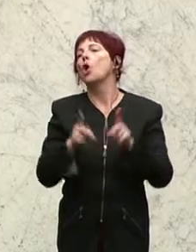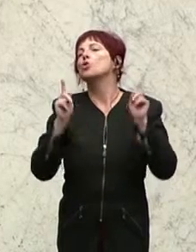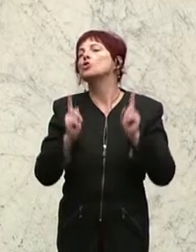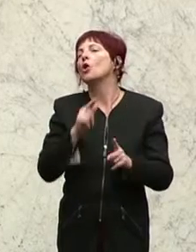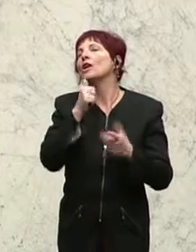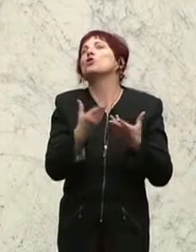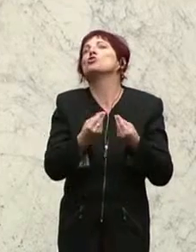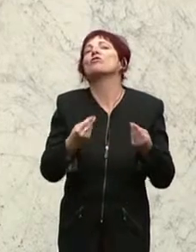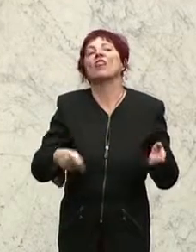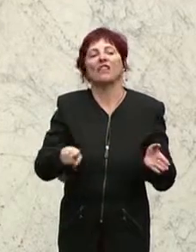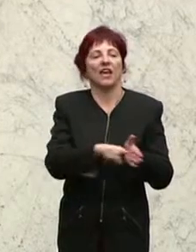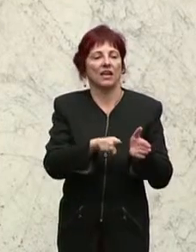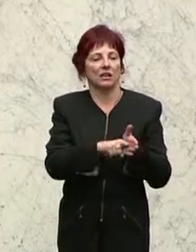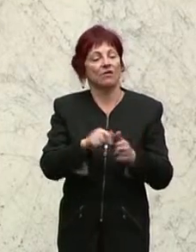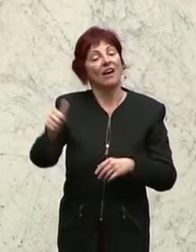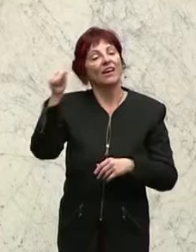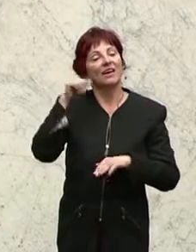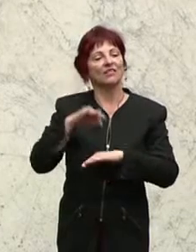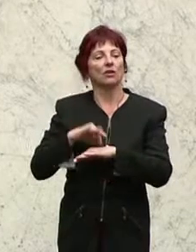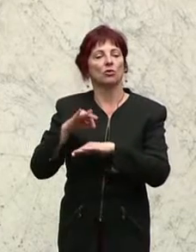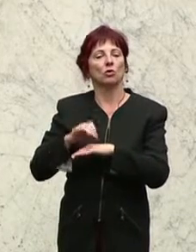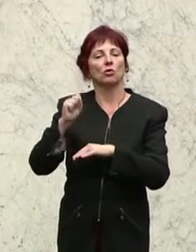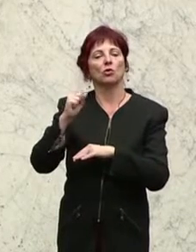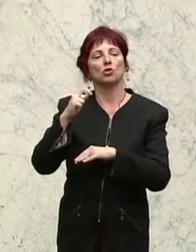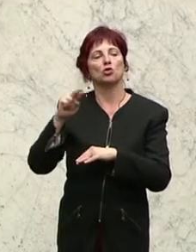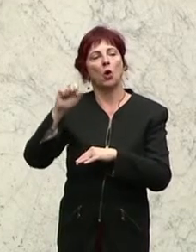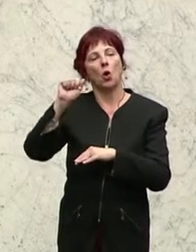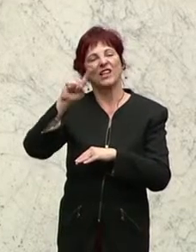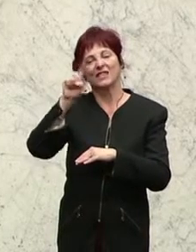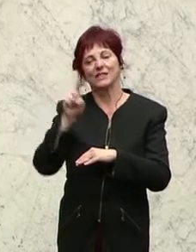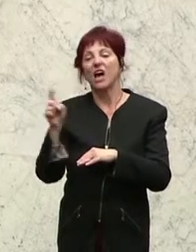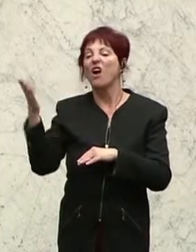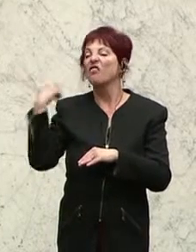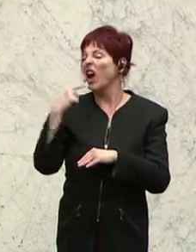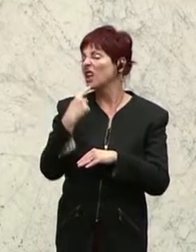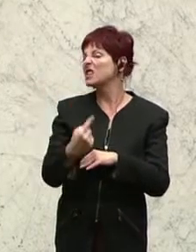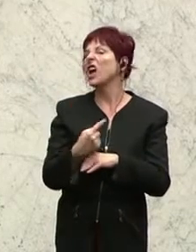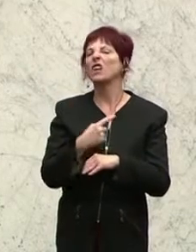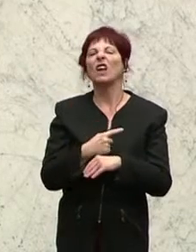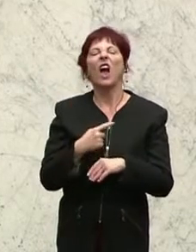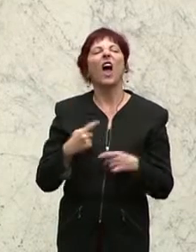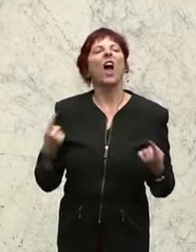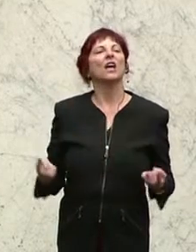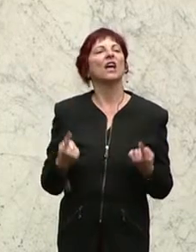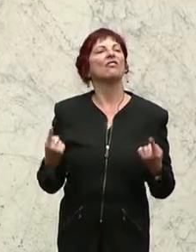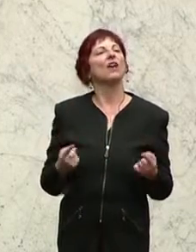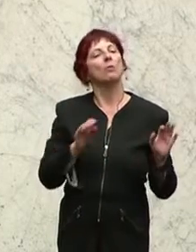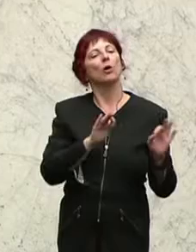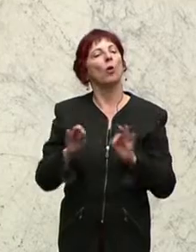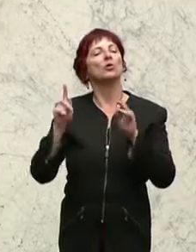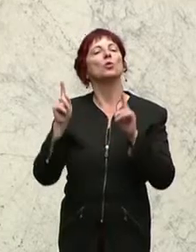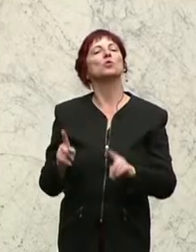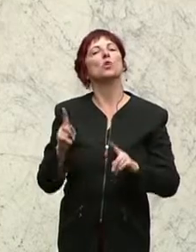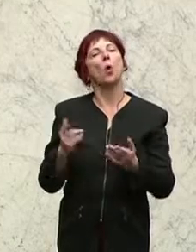Strolz polemisch gemeint, die Gewerbeordnung gehört ins Museum. Das greife ich auf und sage,